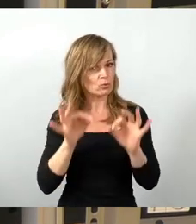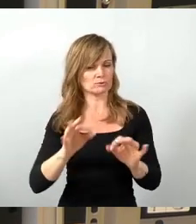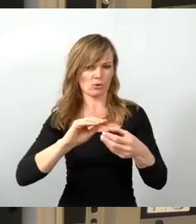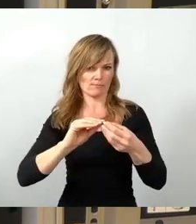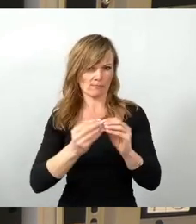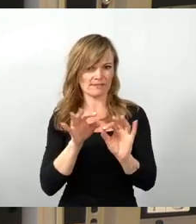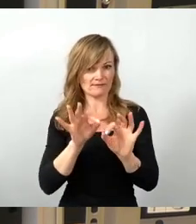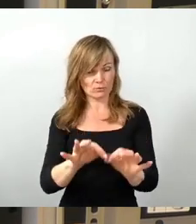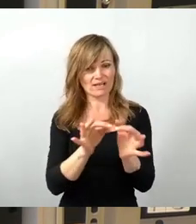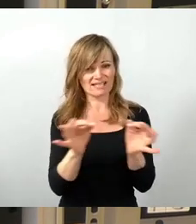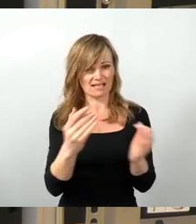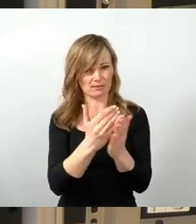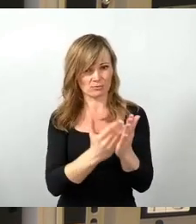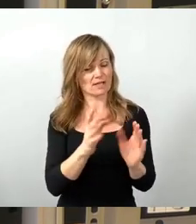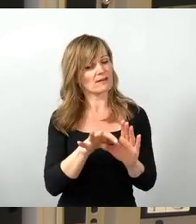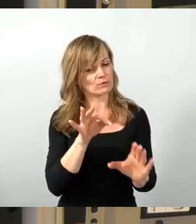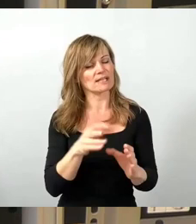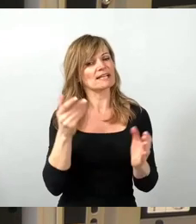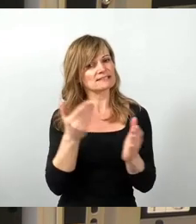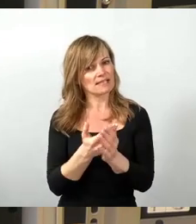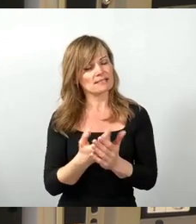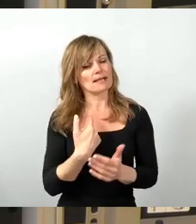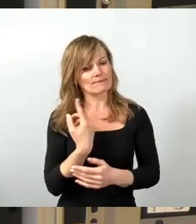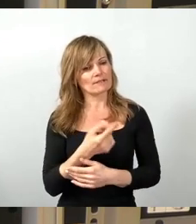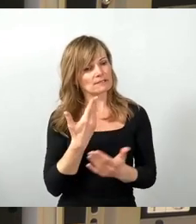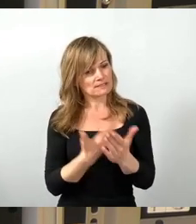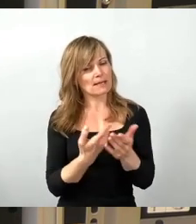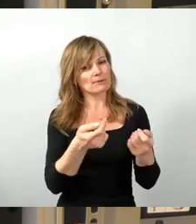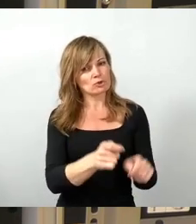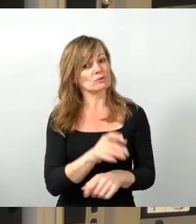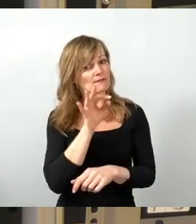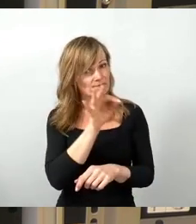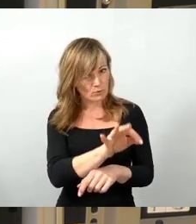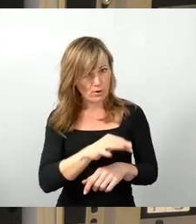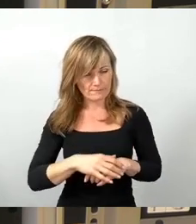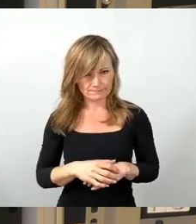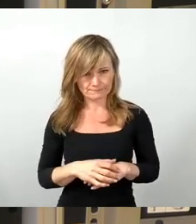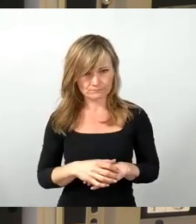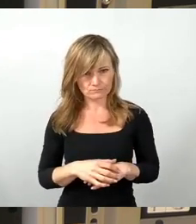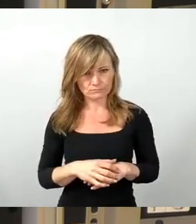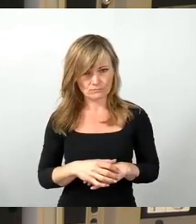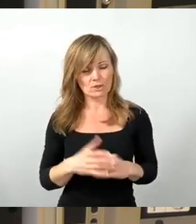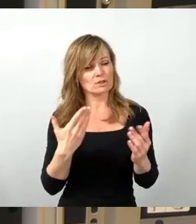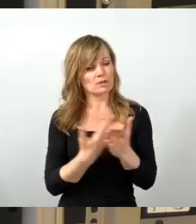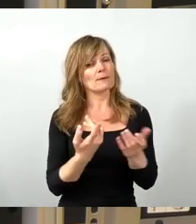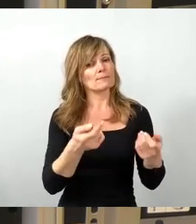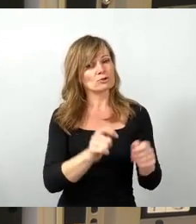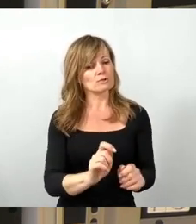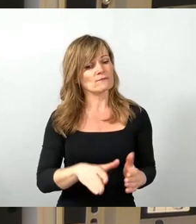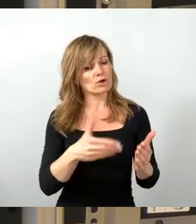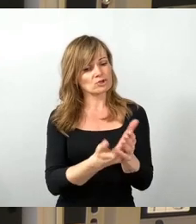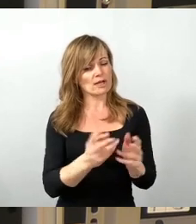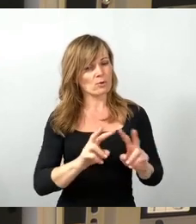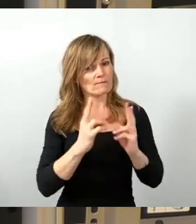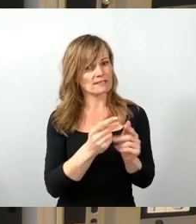stehen wir dahinter, hinter diesem Beschluss, hinter diesem Beschlussvorschlag des Umweltausschusses und bitten